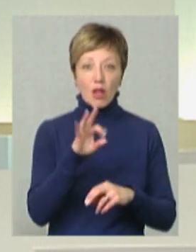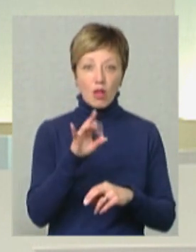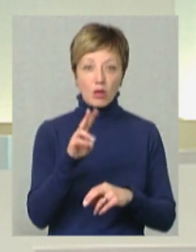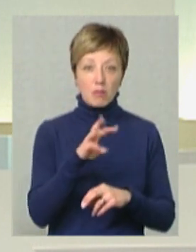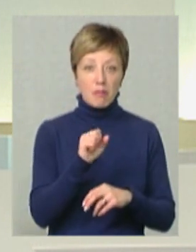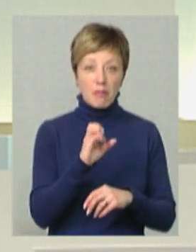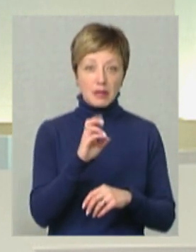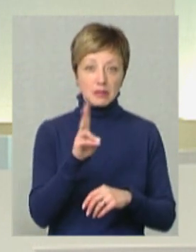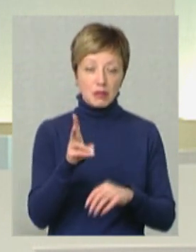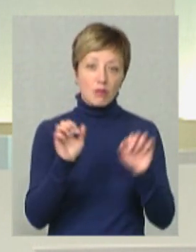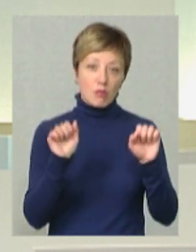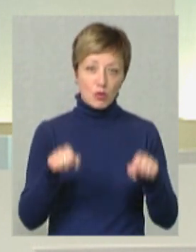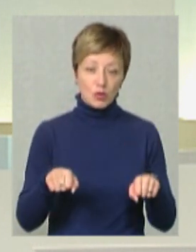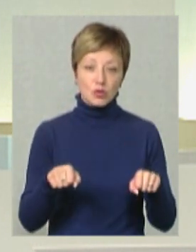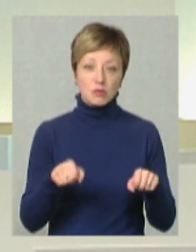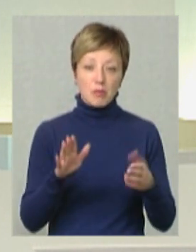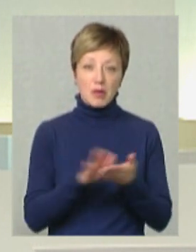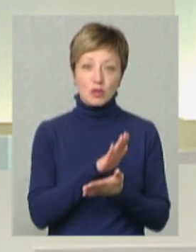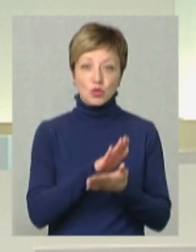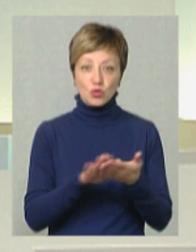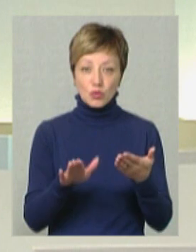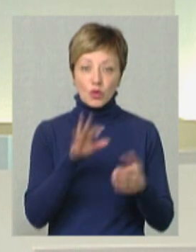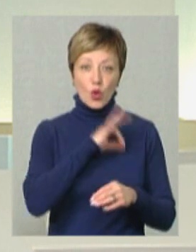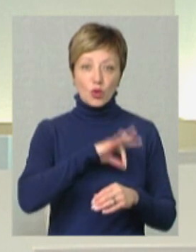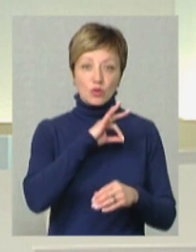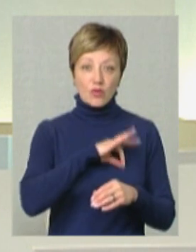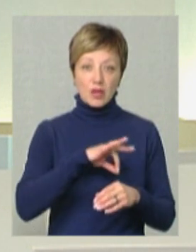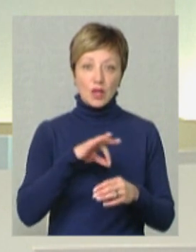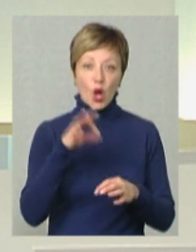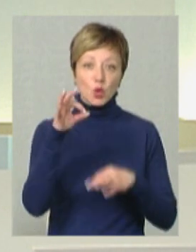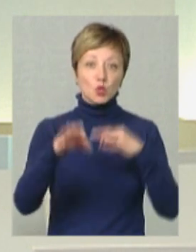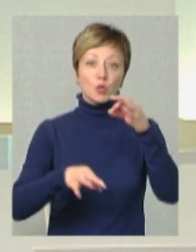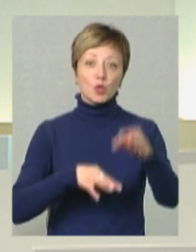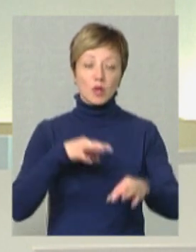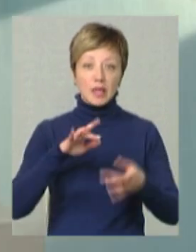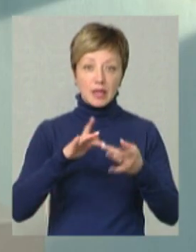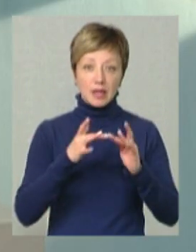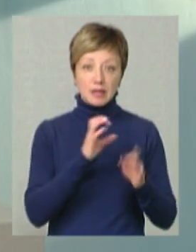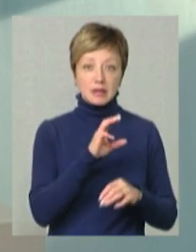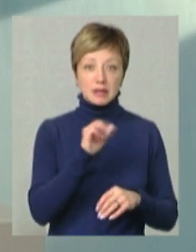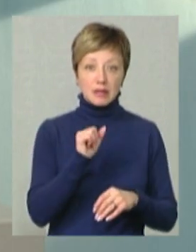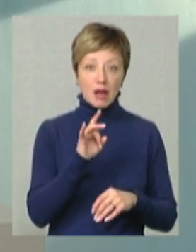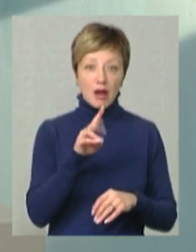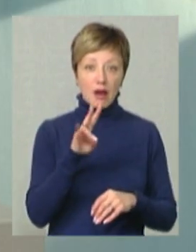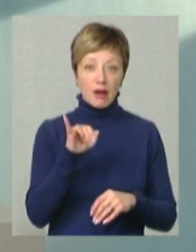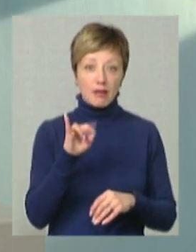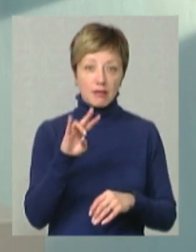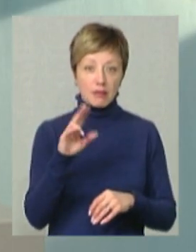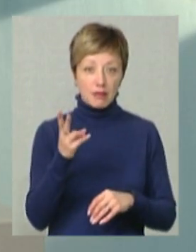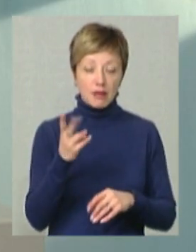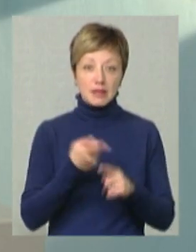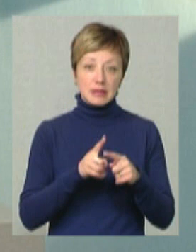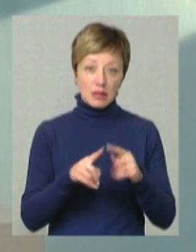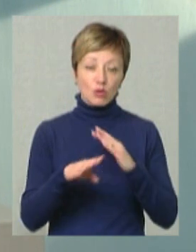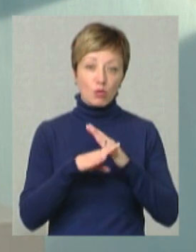Маском. І ми можемо безкоштовно користуватись супутниковим інтернетом «Стерлінк». І, до речі, це нам